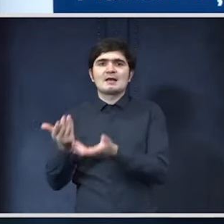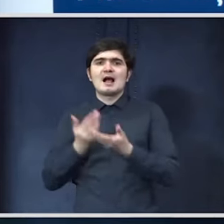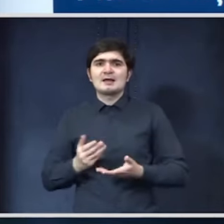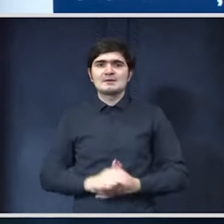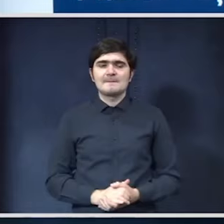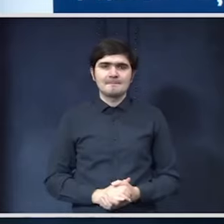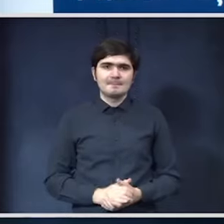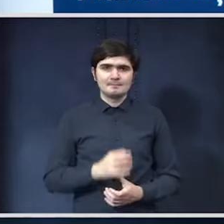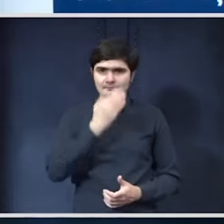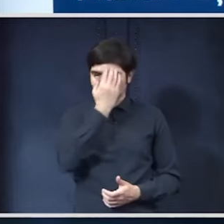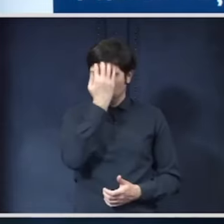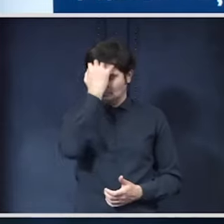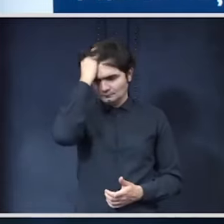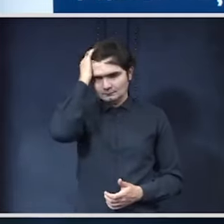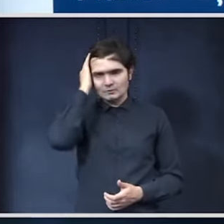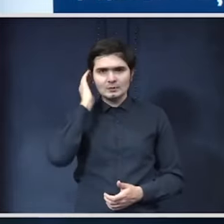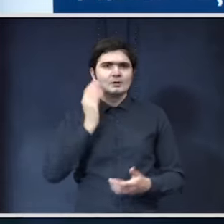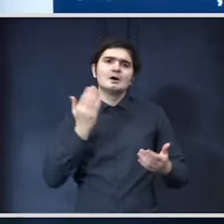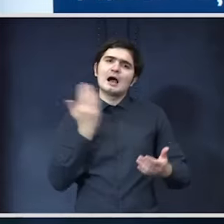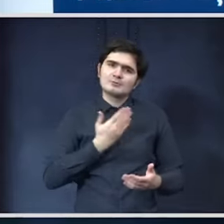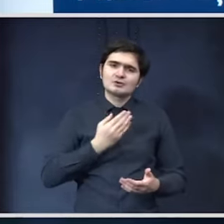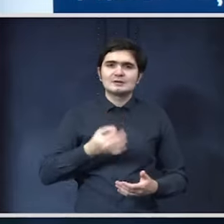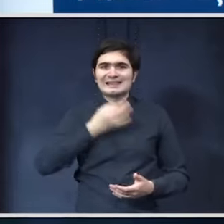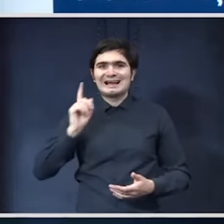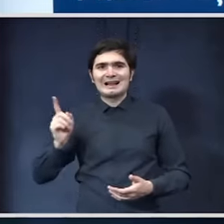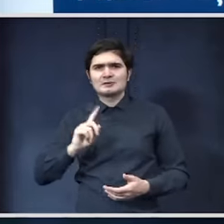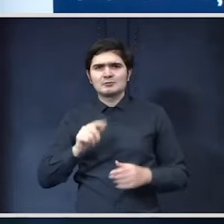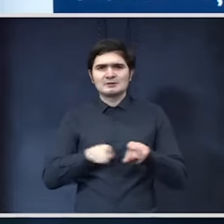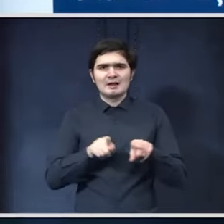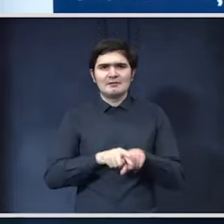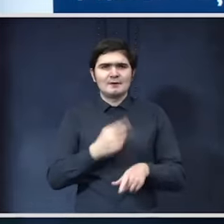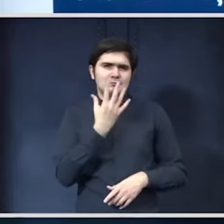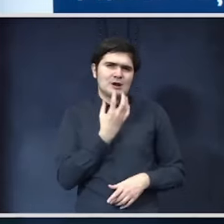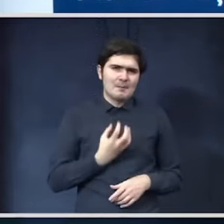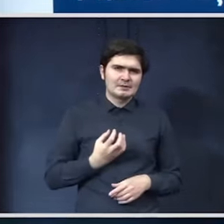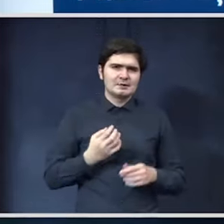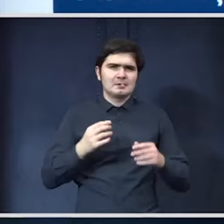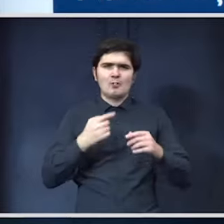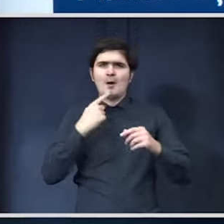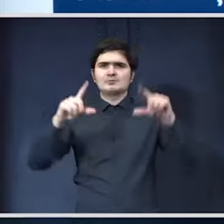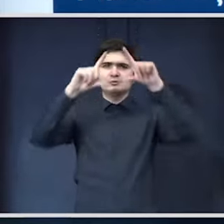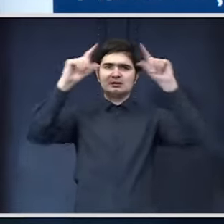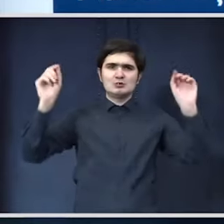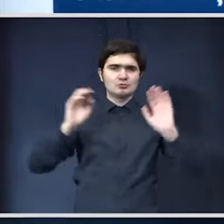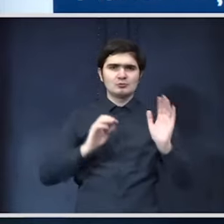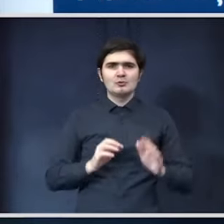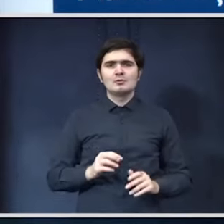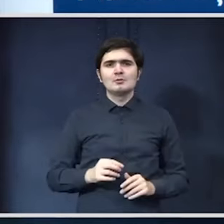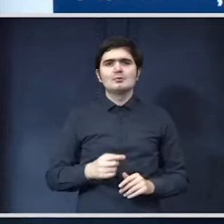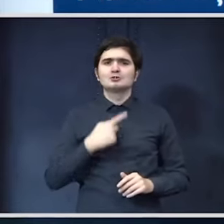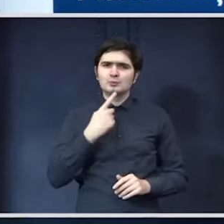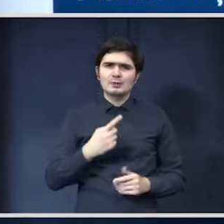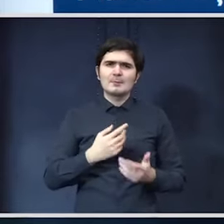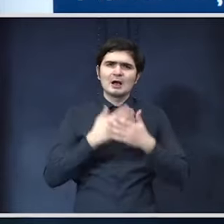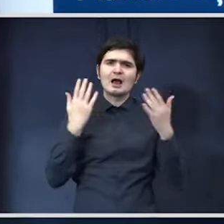alocați Am citit și o declarație este mai puțin dramatică de că suna titlul respectiv spunem explicit